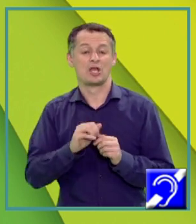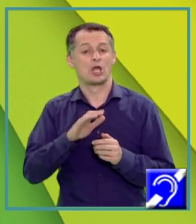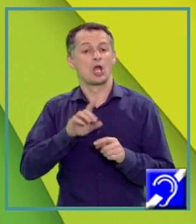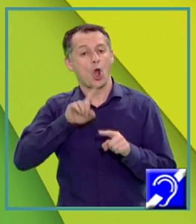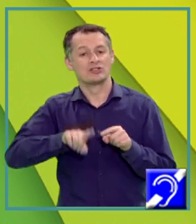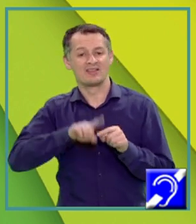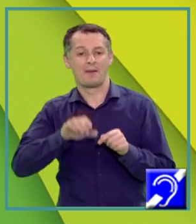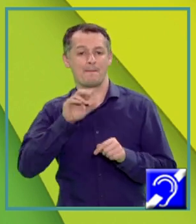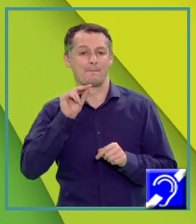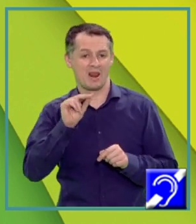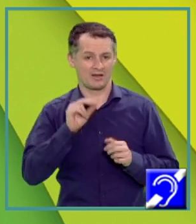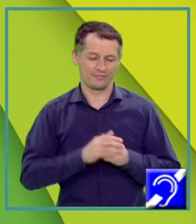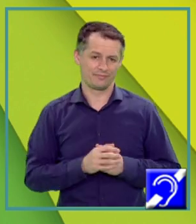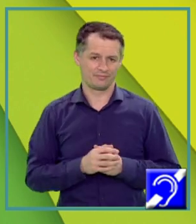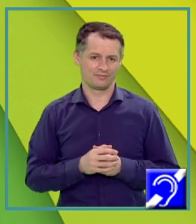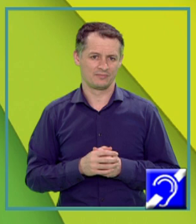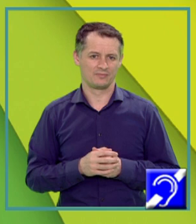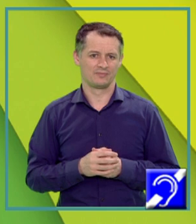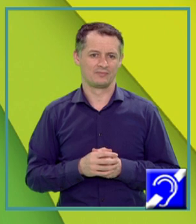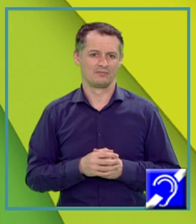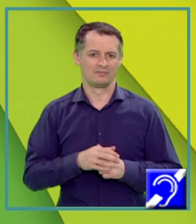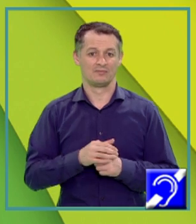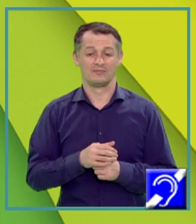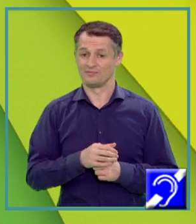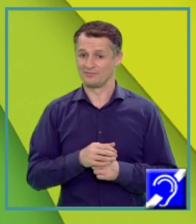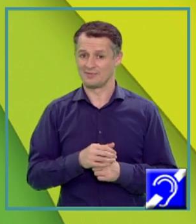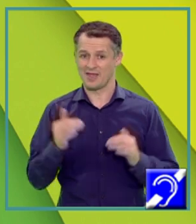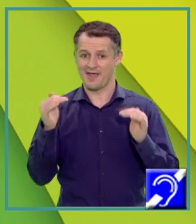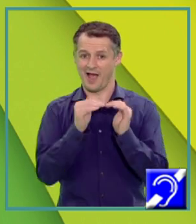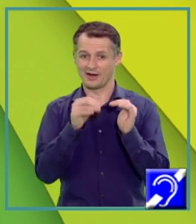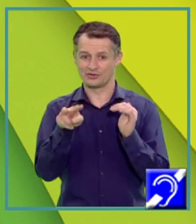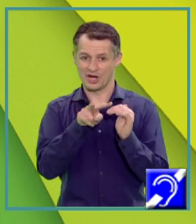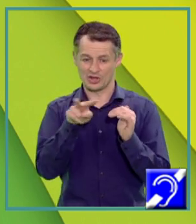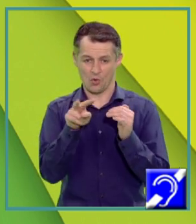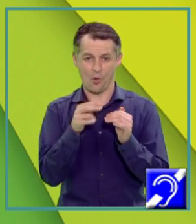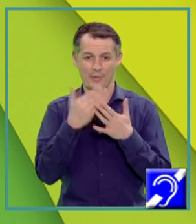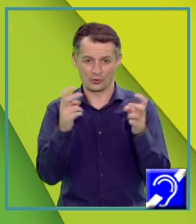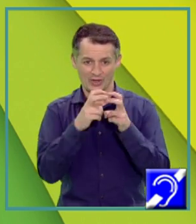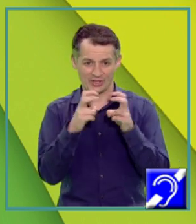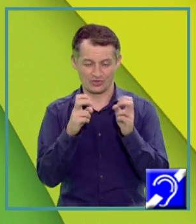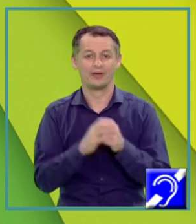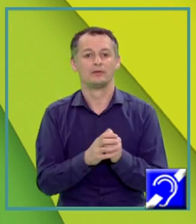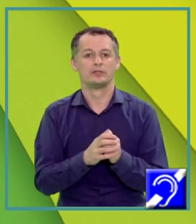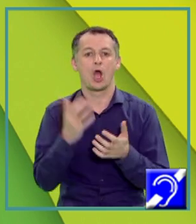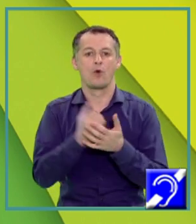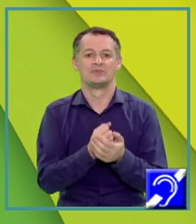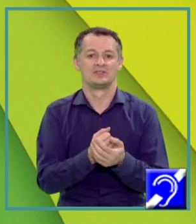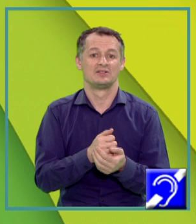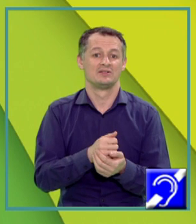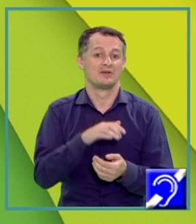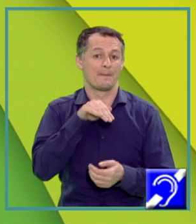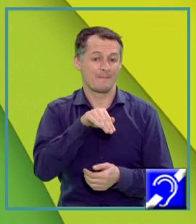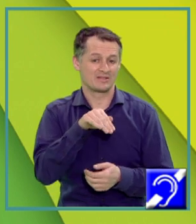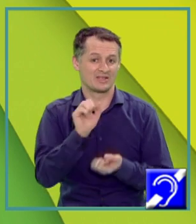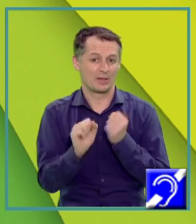Egalând cele două expresii pentru energie, obținem că masa de